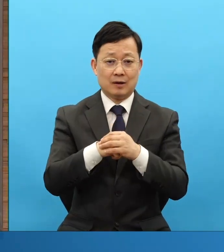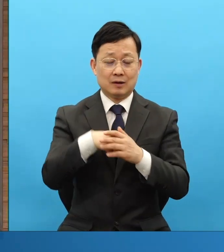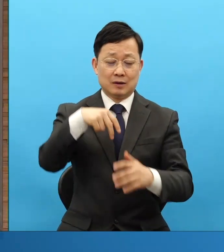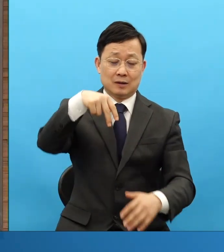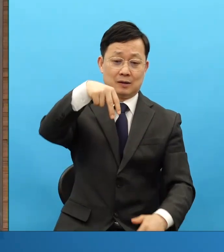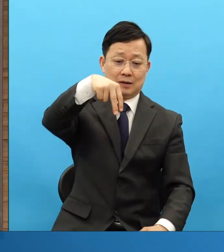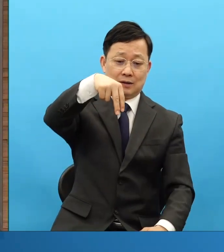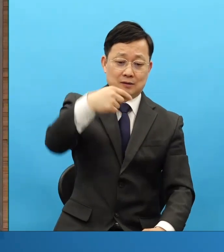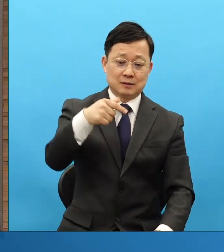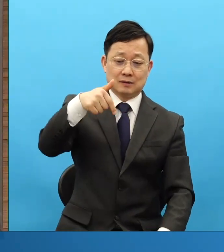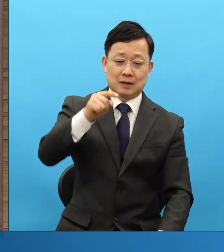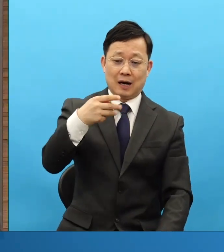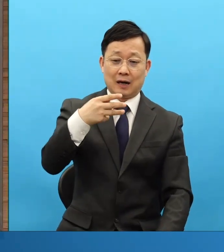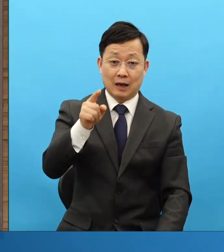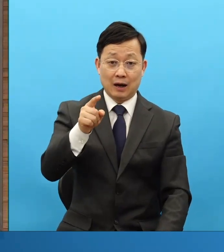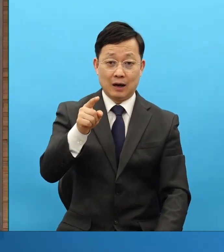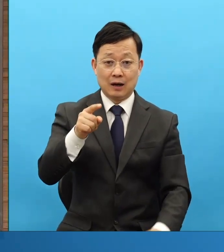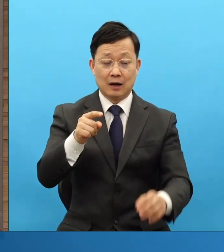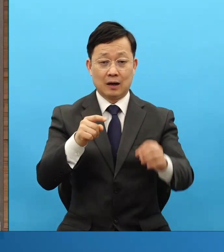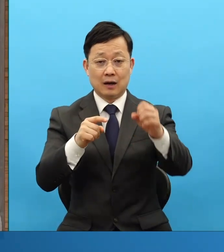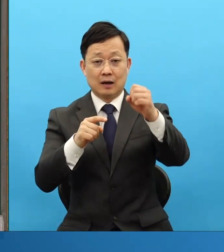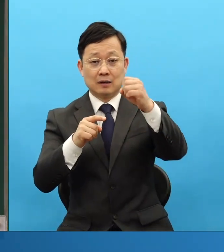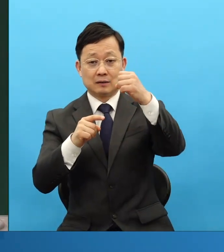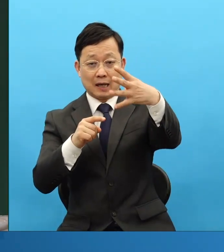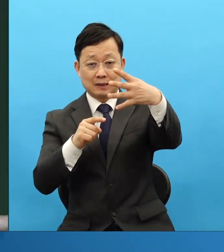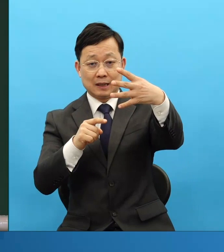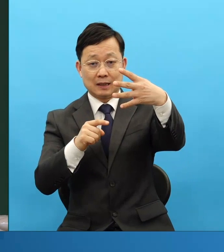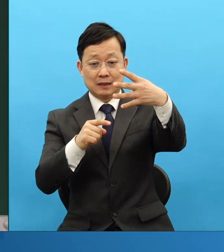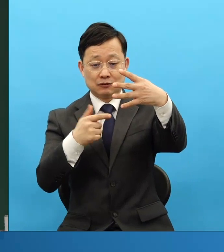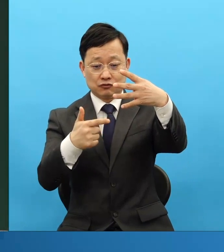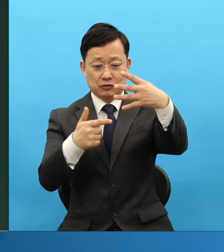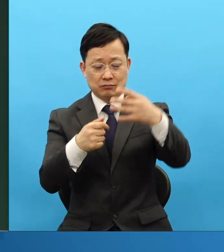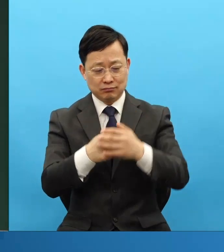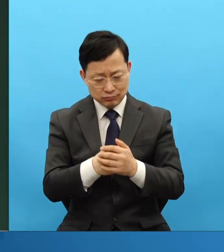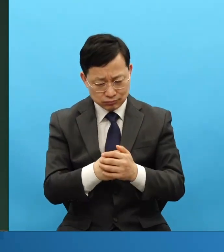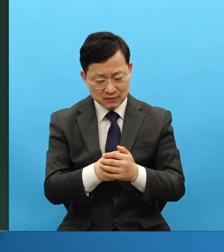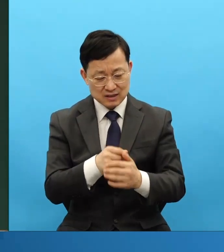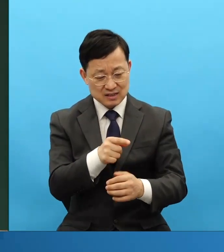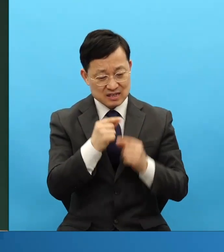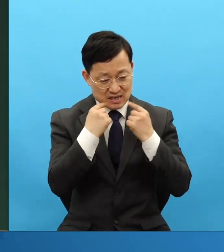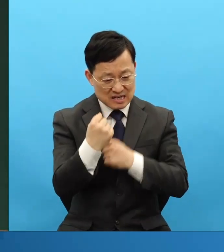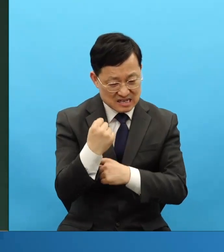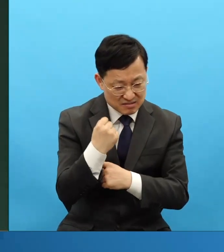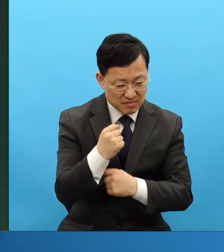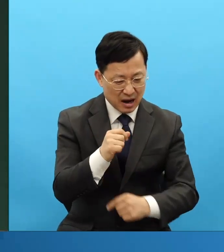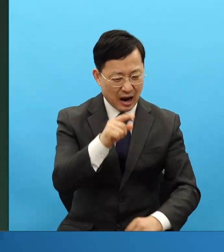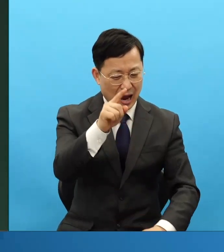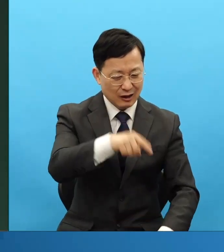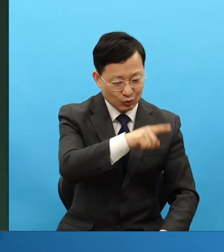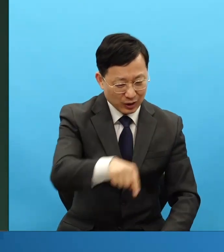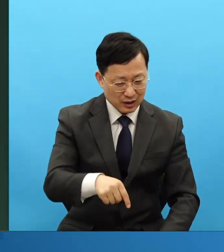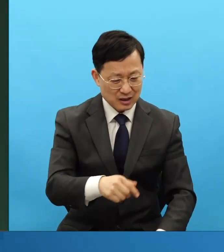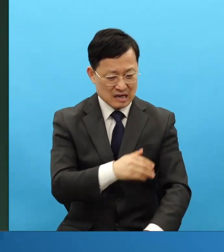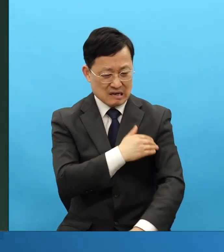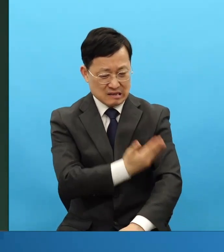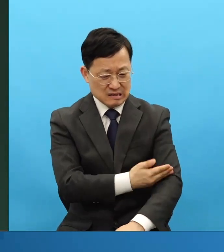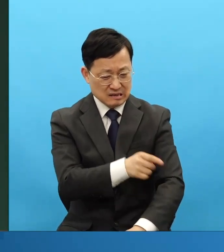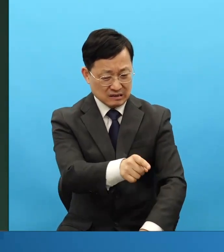얘기합니다. 힘으로 안 되고 능으로 안 되지만은 요호와의 신으로 대느니라.